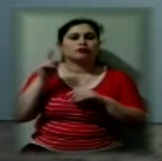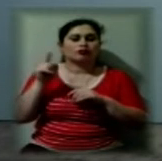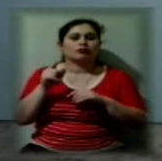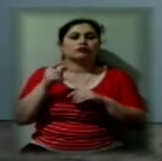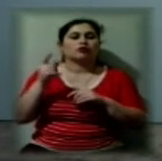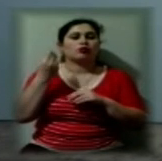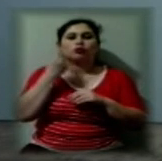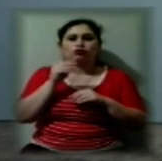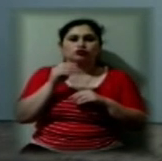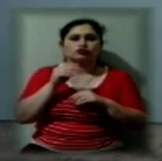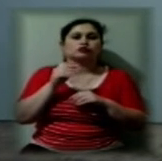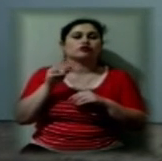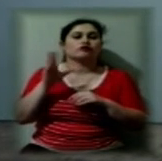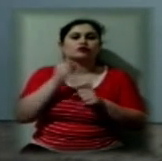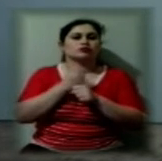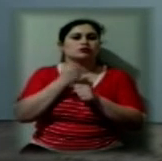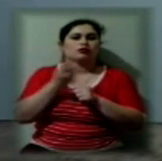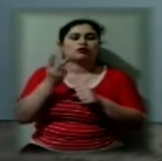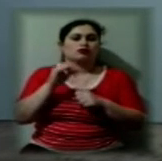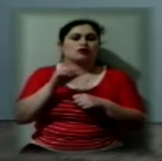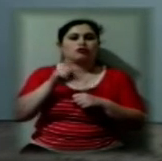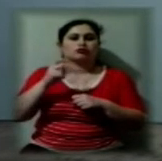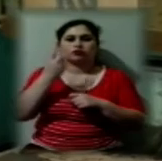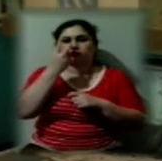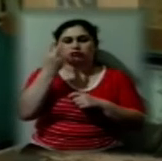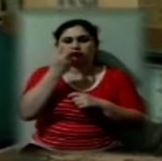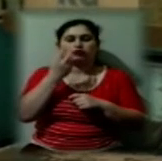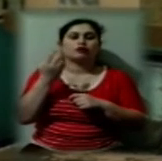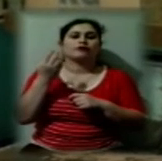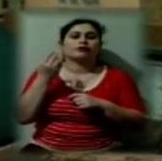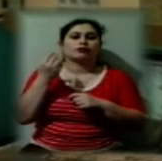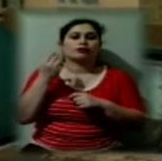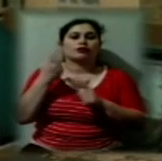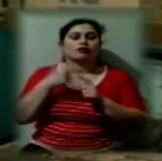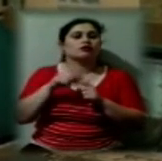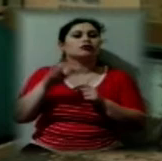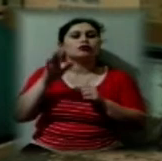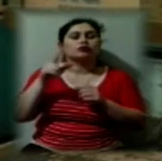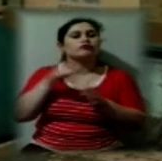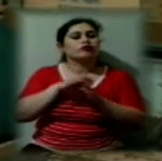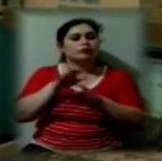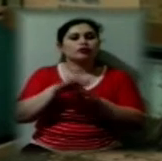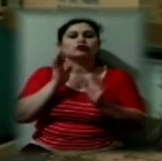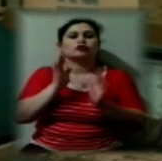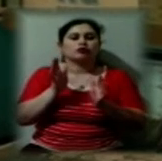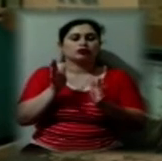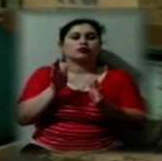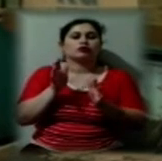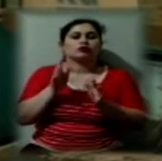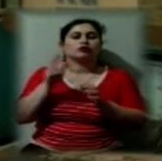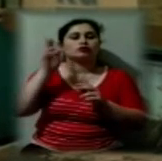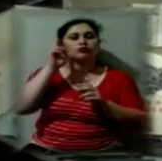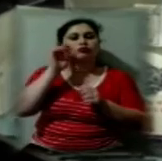прилаштована для людей з інвалідністю. Підприємства виготовляли тільки туалетний папір.